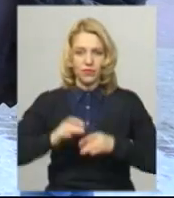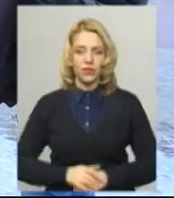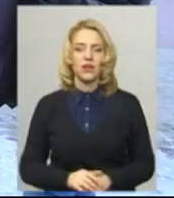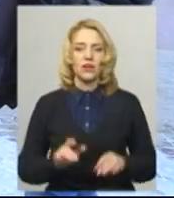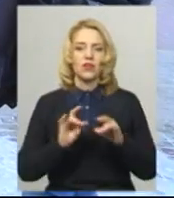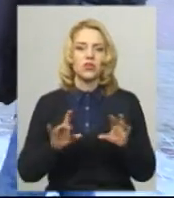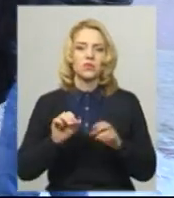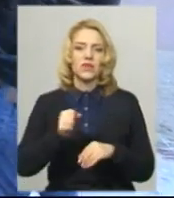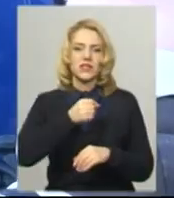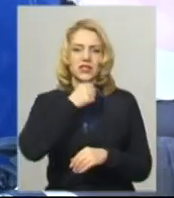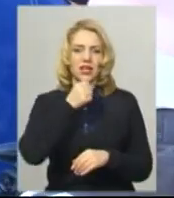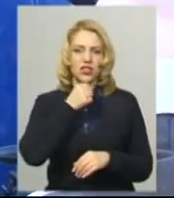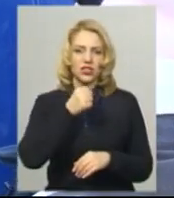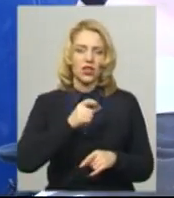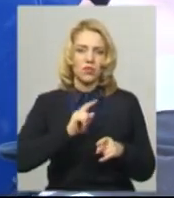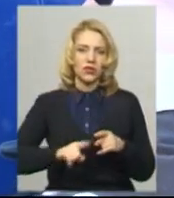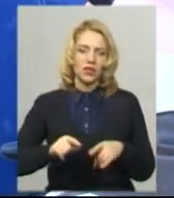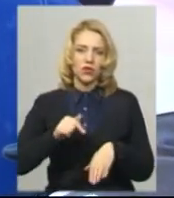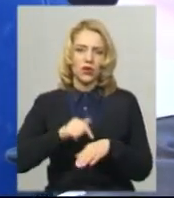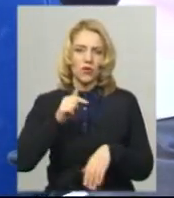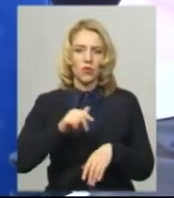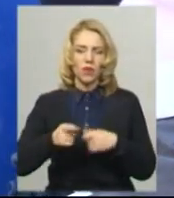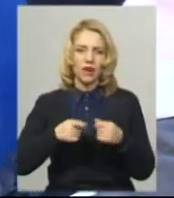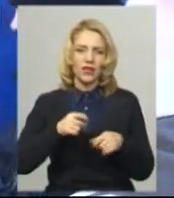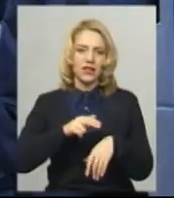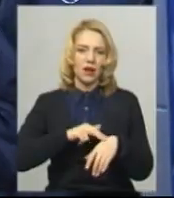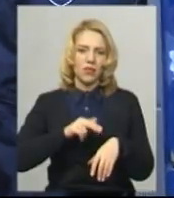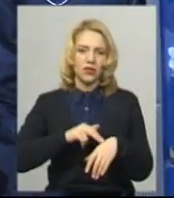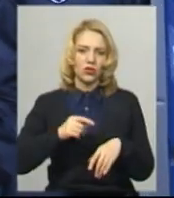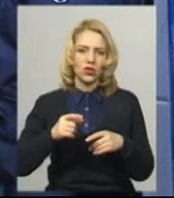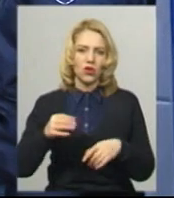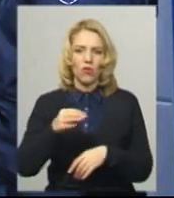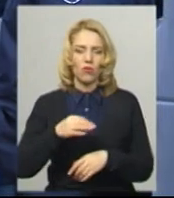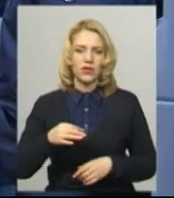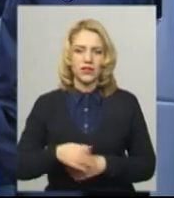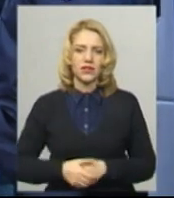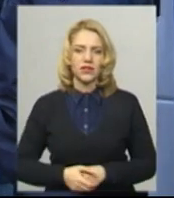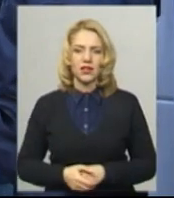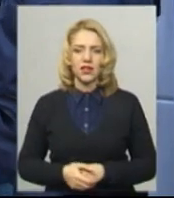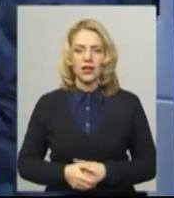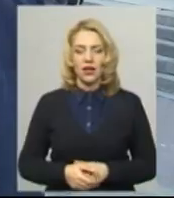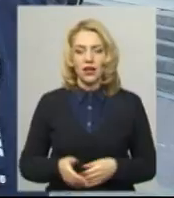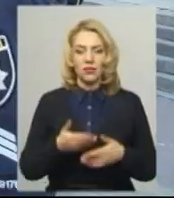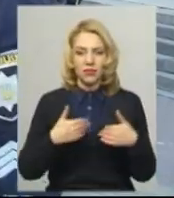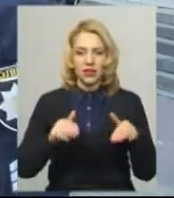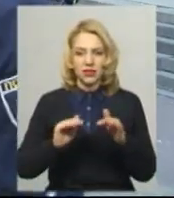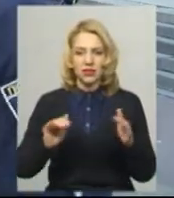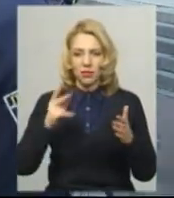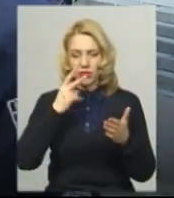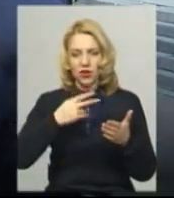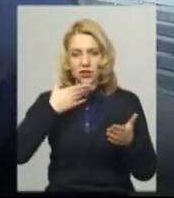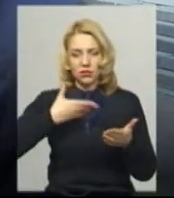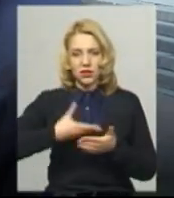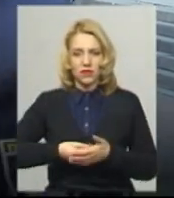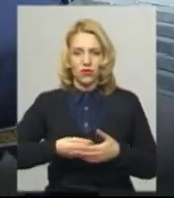роти тактико-оперативного реагування управління патрульної поліції у Хмельницькій області Вадим Лісовський. «Ми діткам показуємо своє